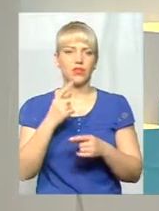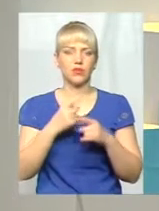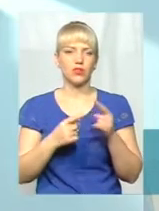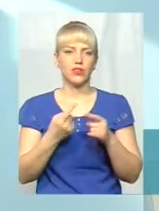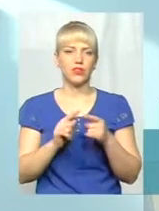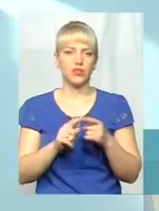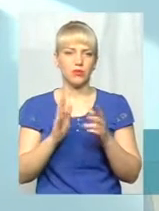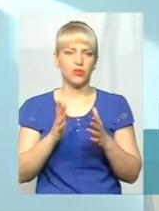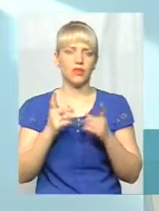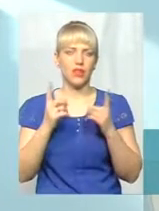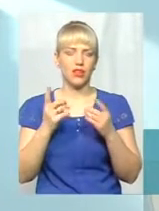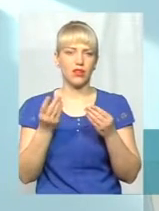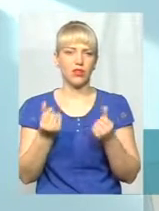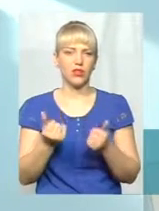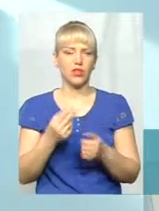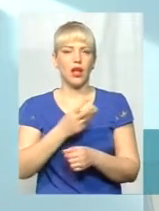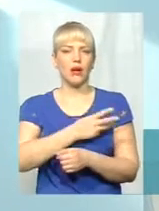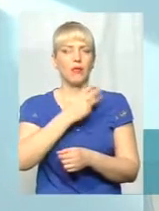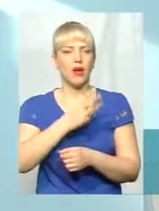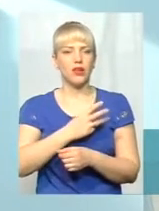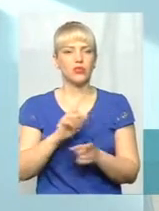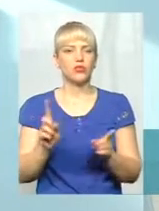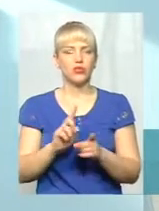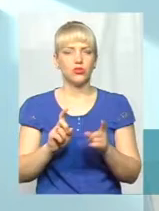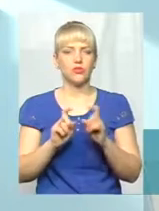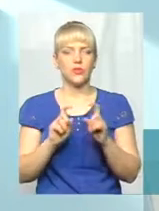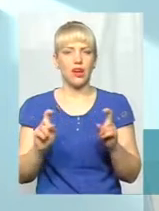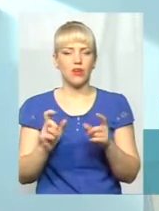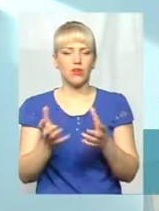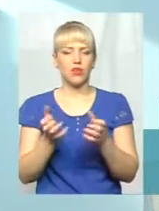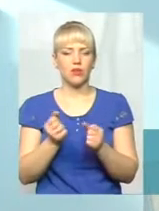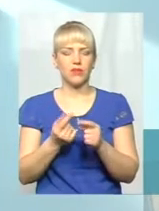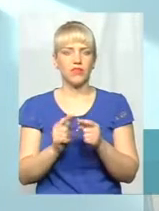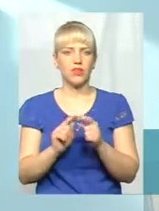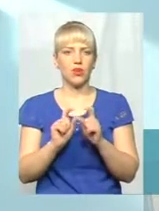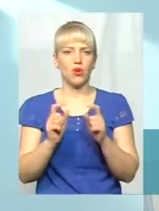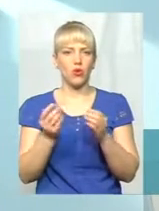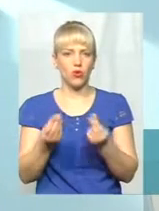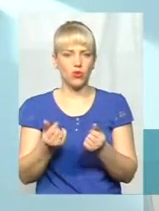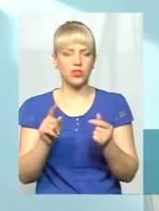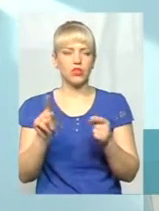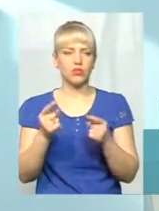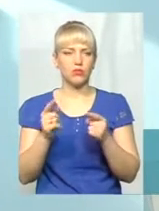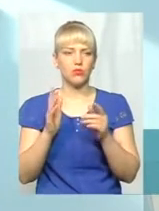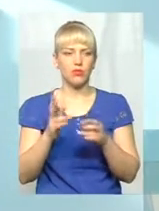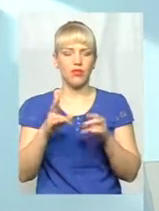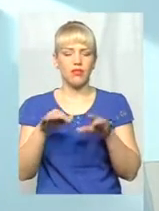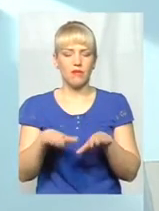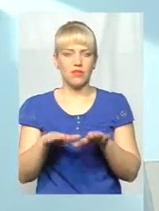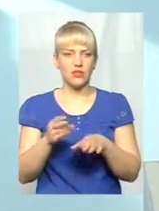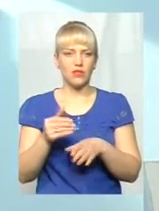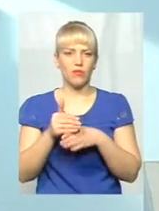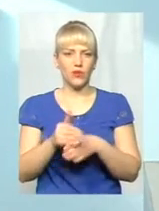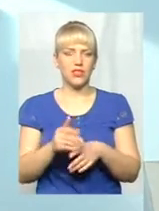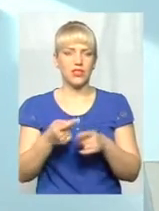це великі кошти. Важно, щоб заклад отримав ці кошти, тому що і буде Медишта Семенці, і ці кошти, і